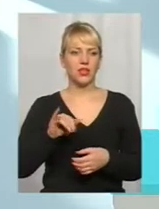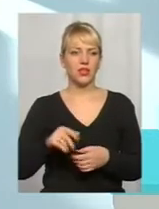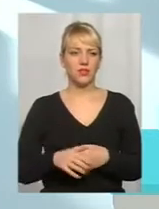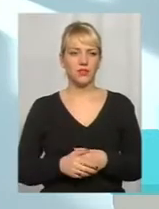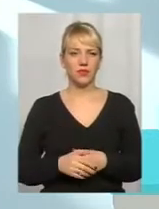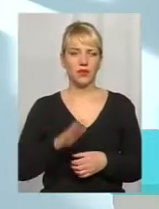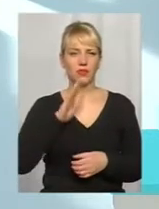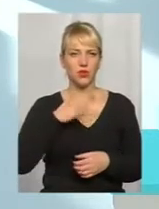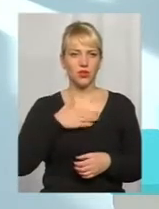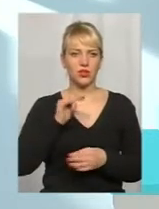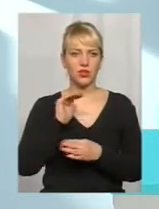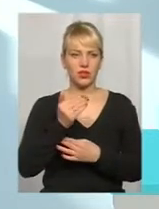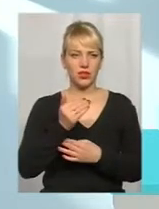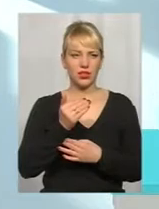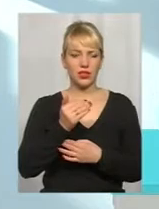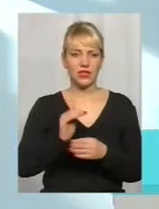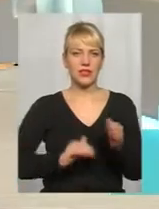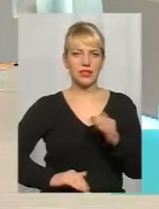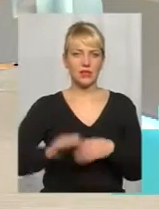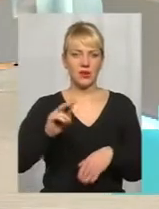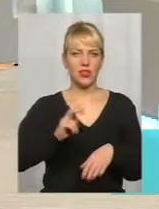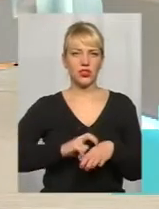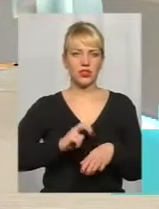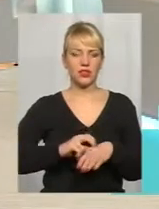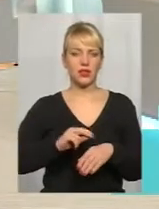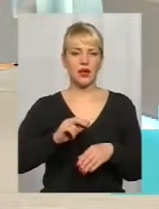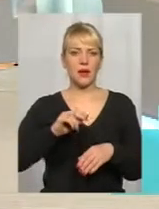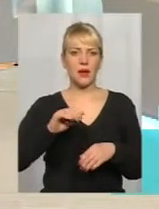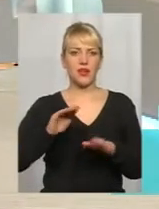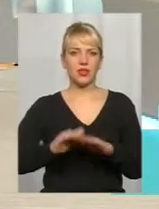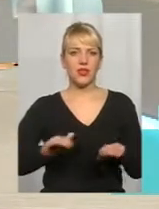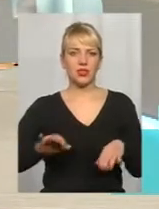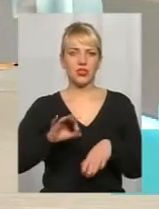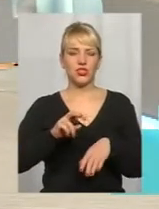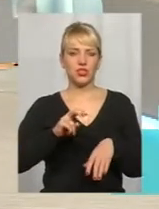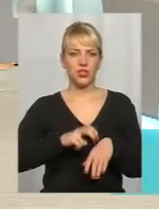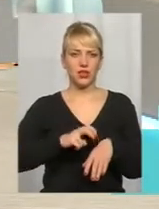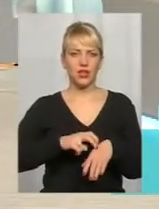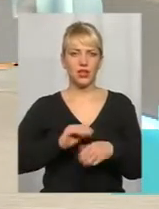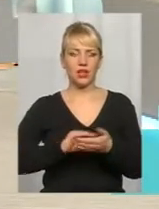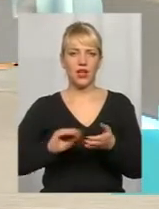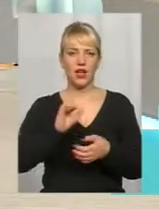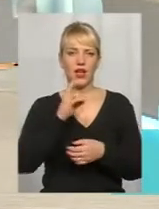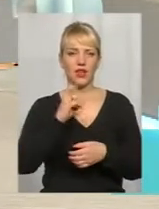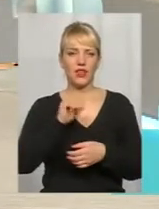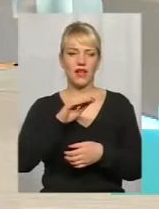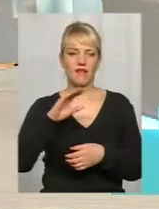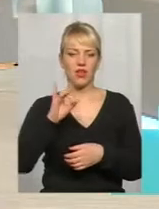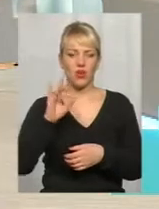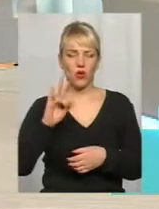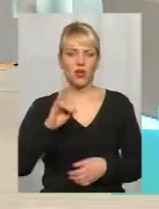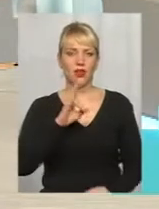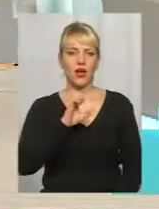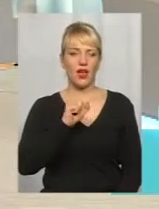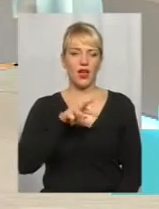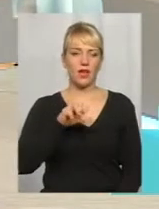Мої дитині саме гумалочку лікарь, гадіатор наш прописував анаферон, анізон. в